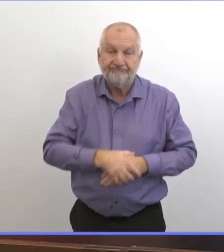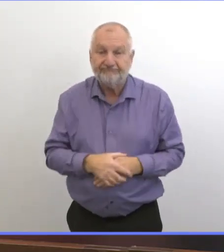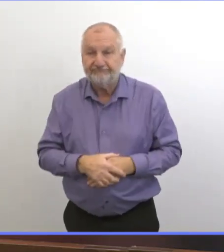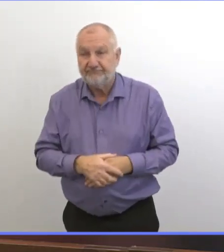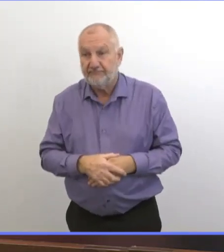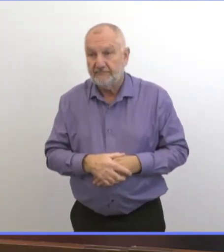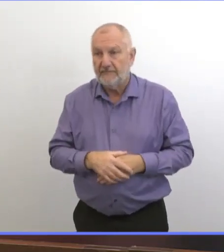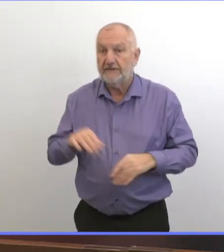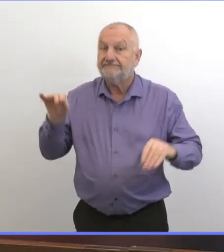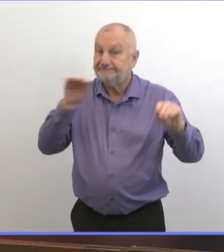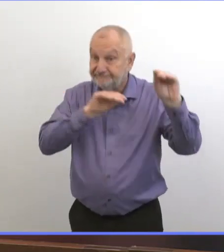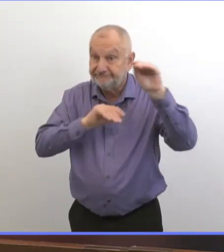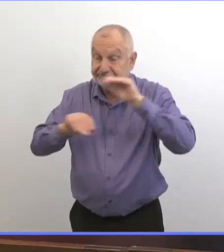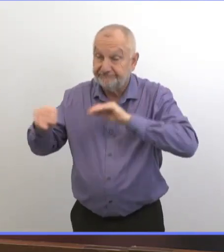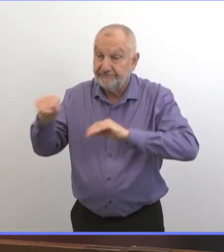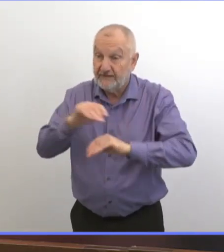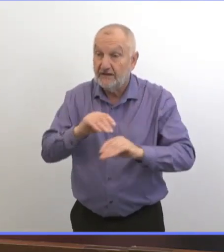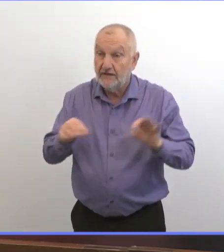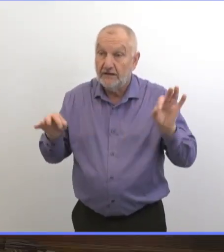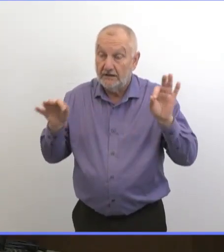Donc, il faut vraiment faire baisser les chiffres.